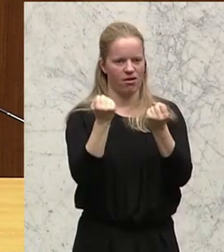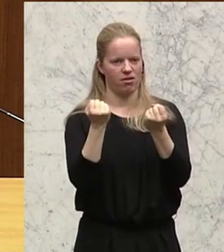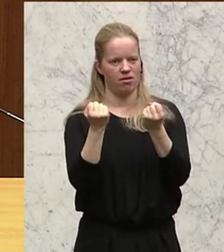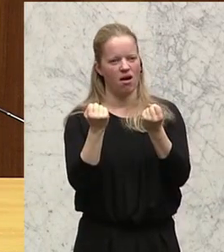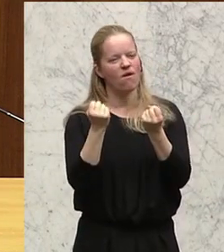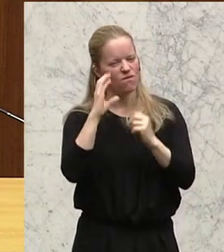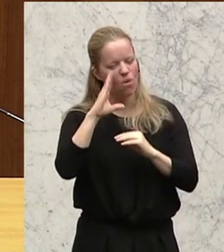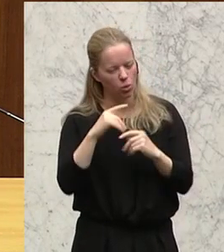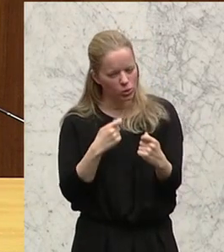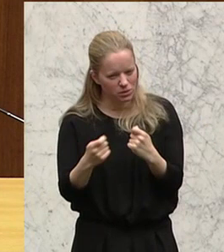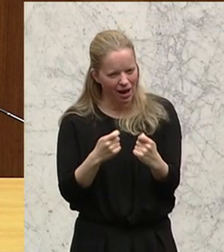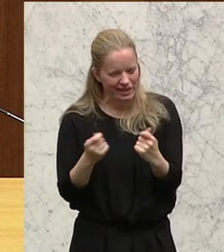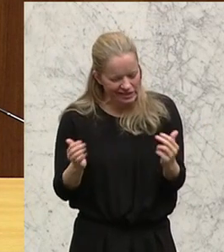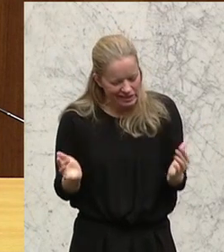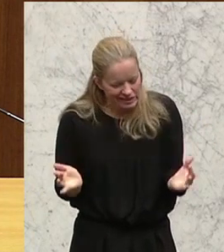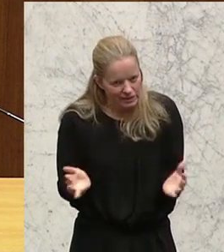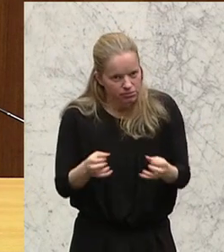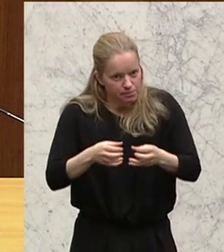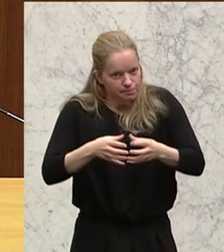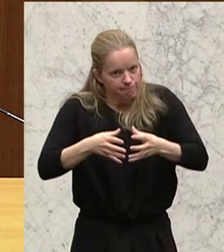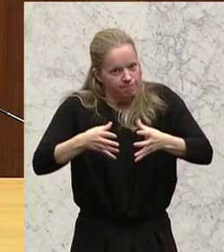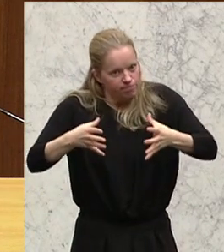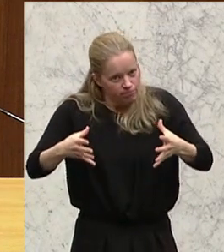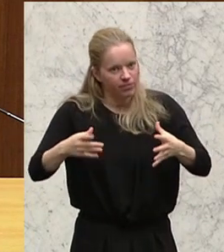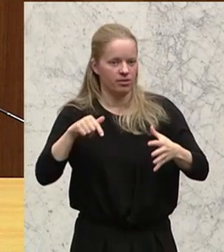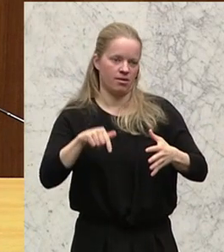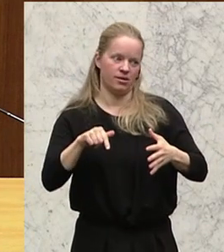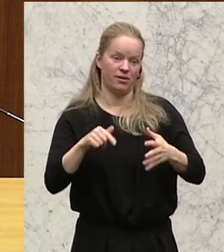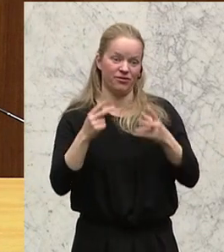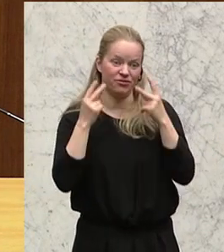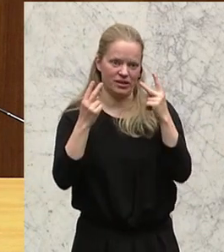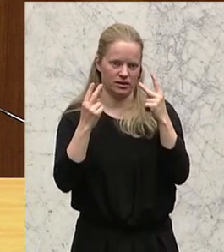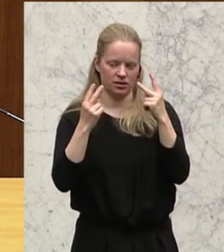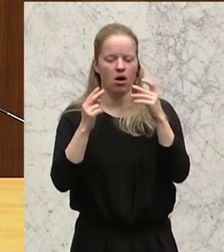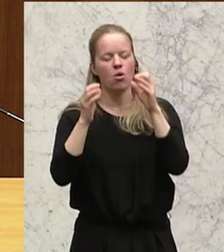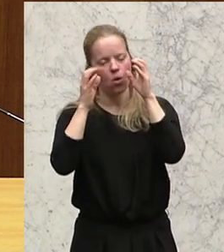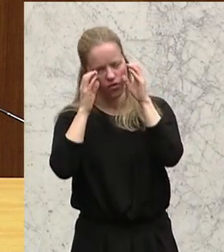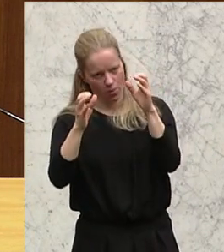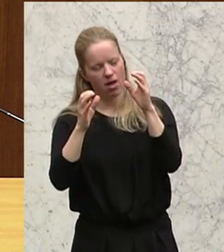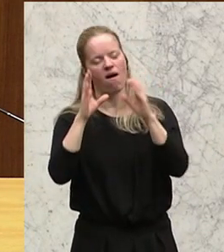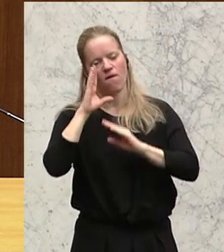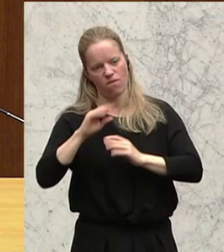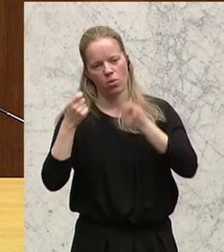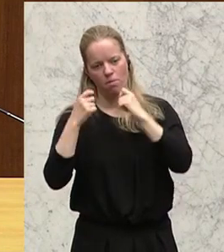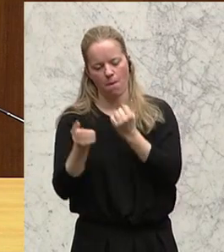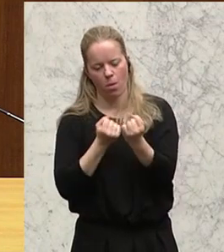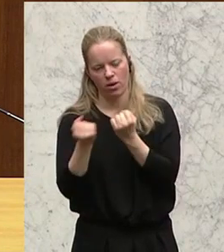Wohnungsmarktes sind daher Grundpfeiler der ÖVP-Wohnbaupolitik.